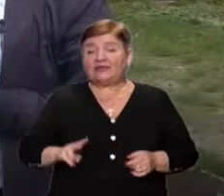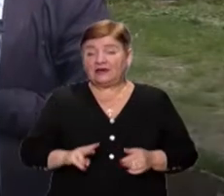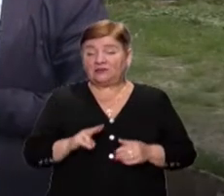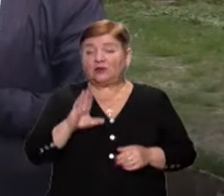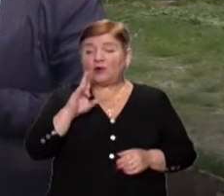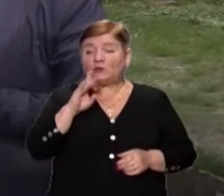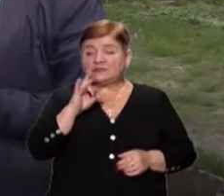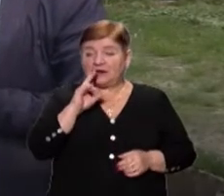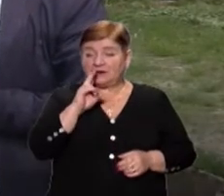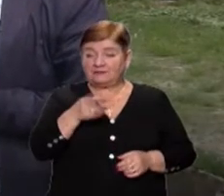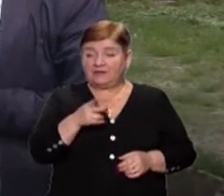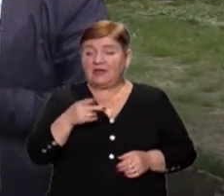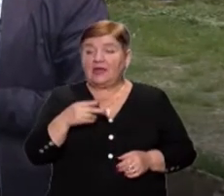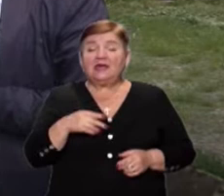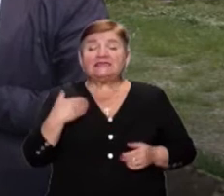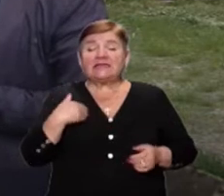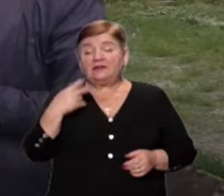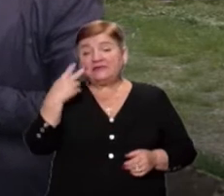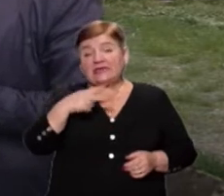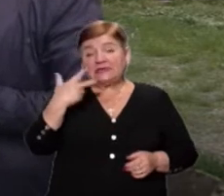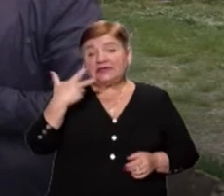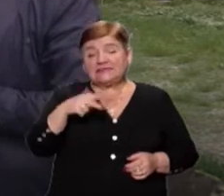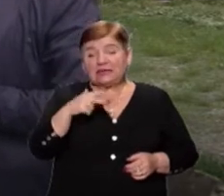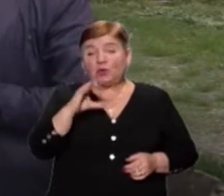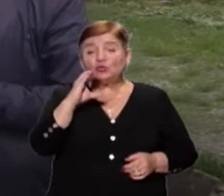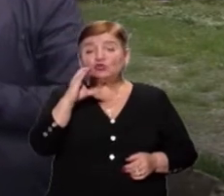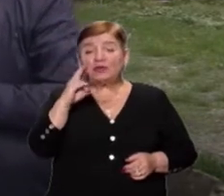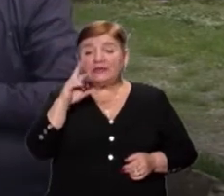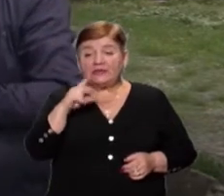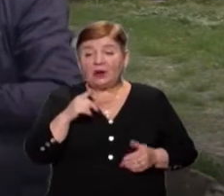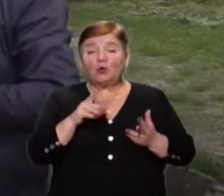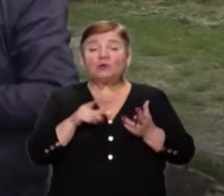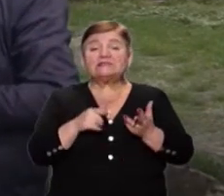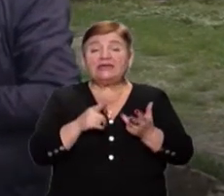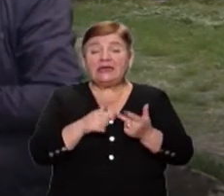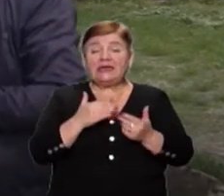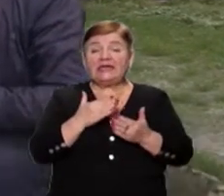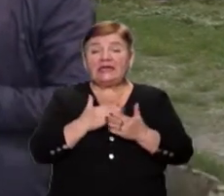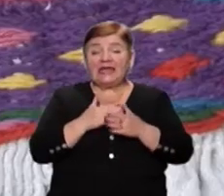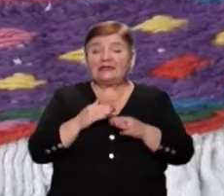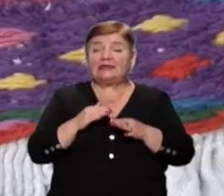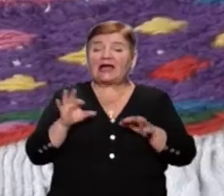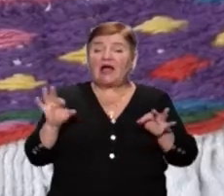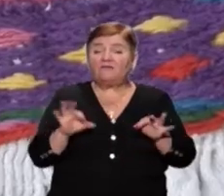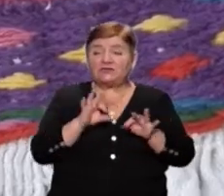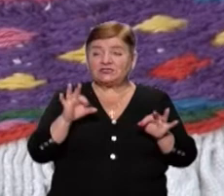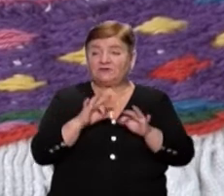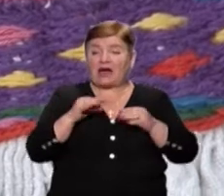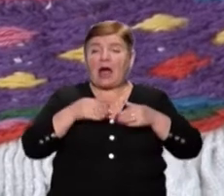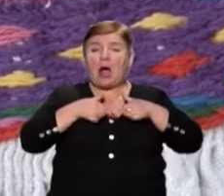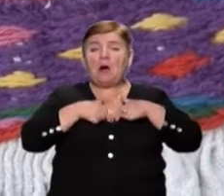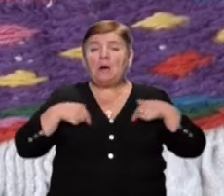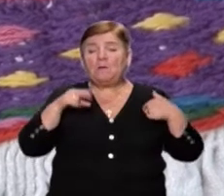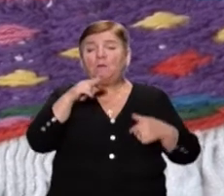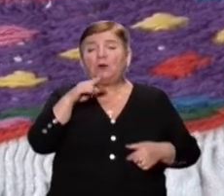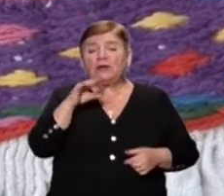Можемо говорити, що це вже сорочка 20-30 років ХХ століття, оскільки вишивка є поліхромною. На цій сорочці,